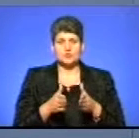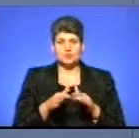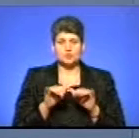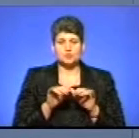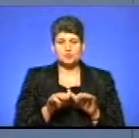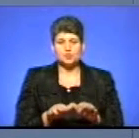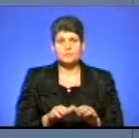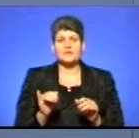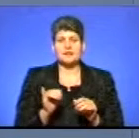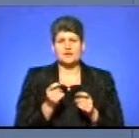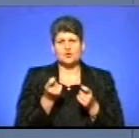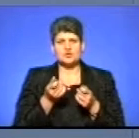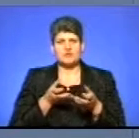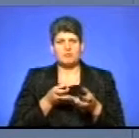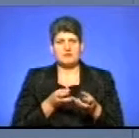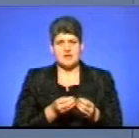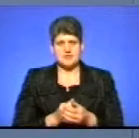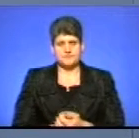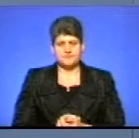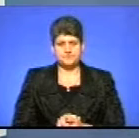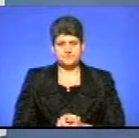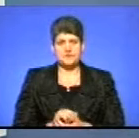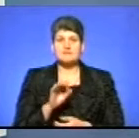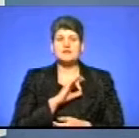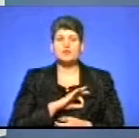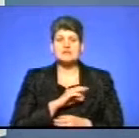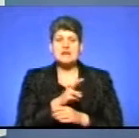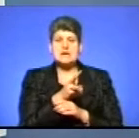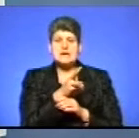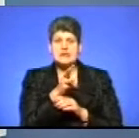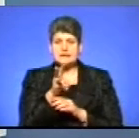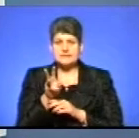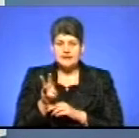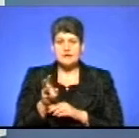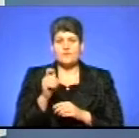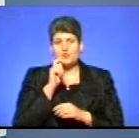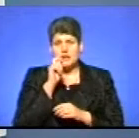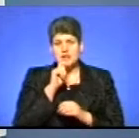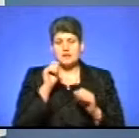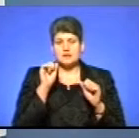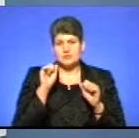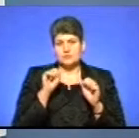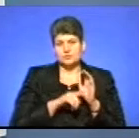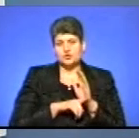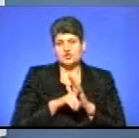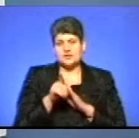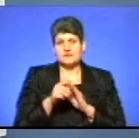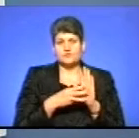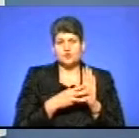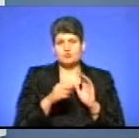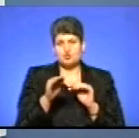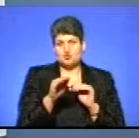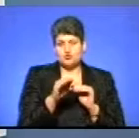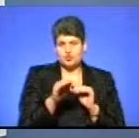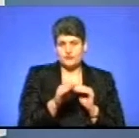а таким чином, чуть на неї впливати. Використовувати радари у пілотному режимі в Україні патрульні почали від 8 жовтня. Я